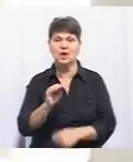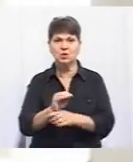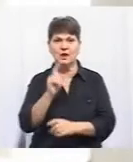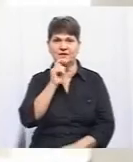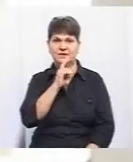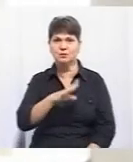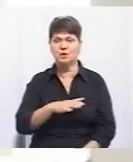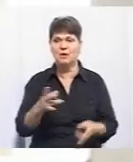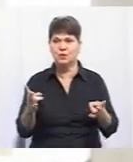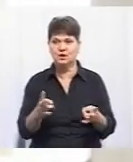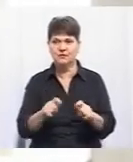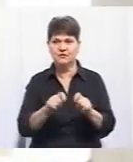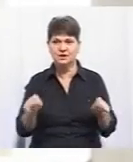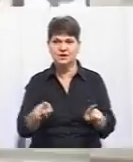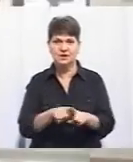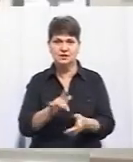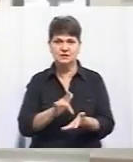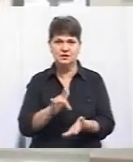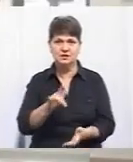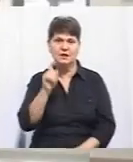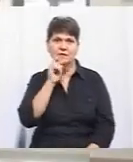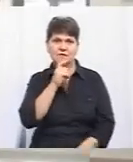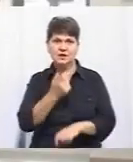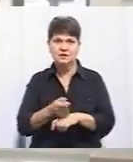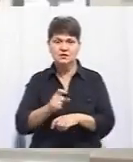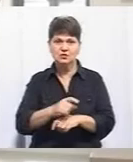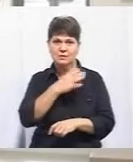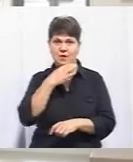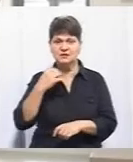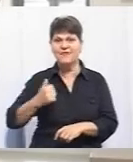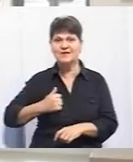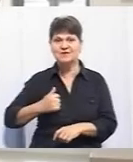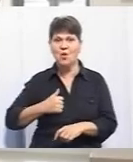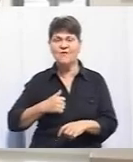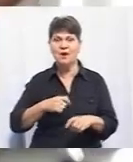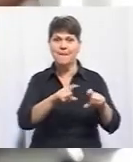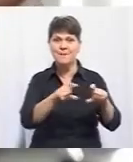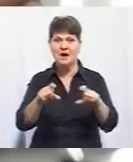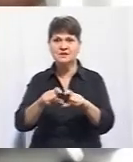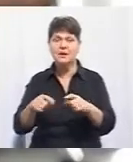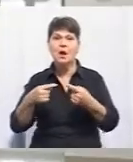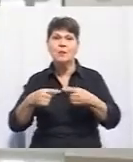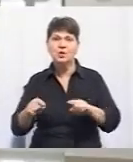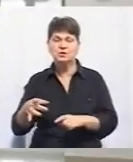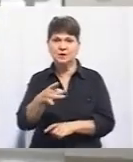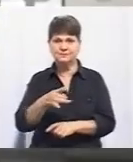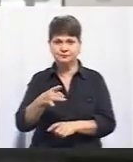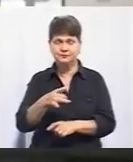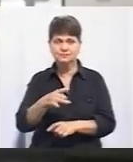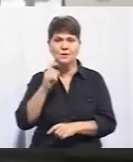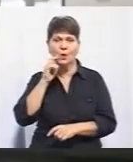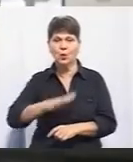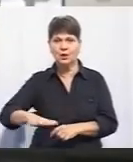Вінниці була потреба відкрити такий центр. В Вінниці дуже багато військових баз, порівняно з іншими регіонами України. Модель ветеран хабу є